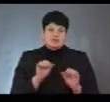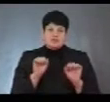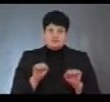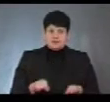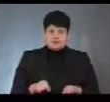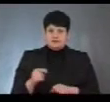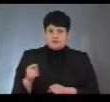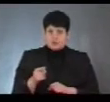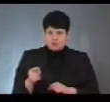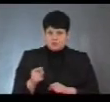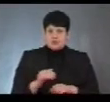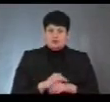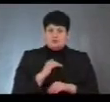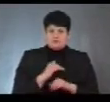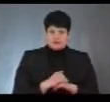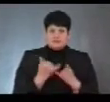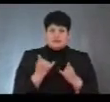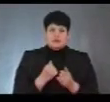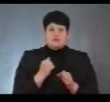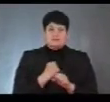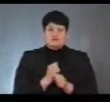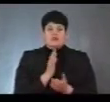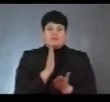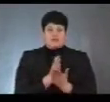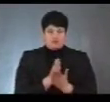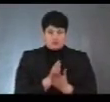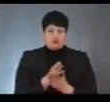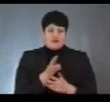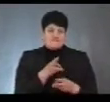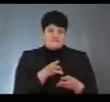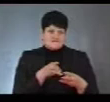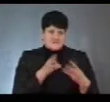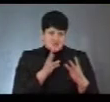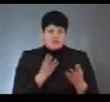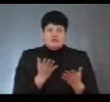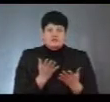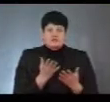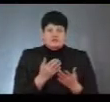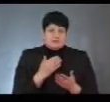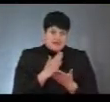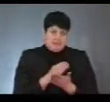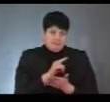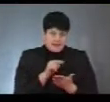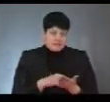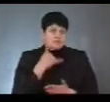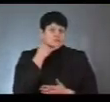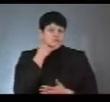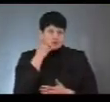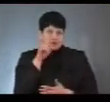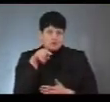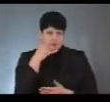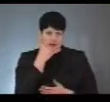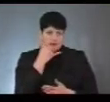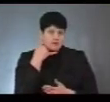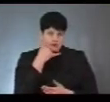вечора! Ви працюємо у прямому ефірі. Якщо у вас є запитання до нашого спікера, телефонуйте. Номер телефону ви бачите на